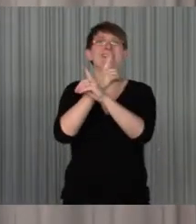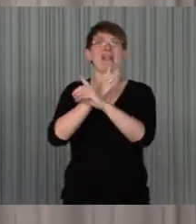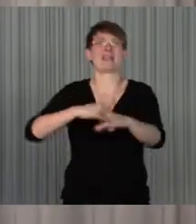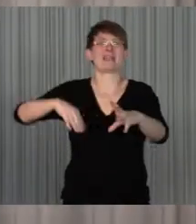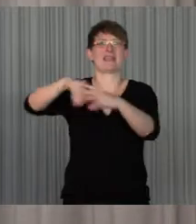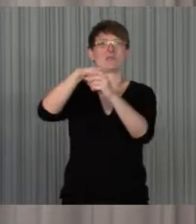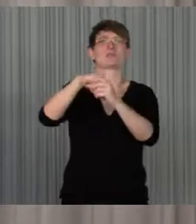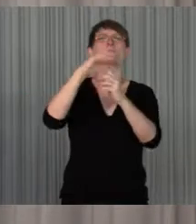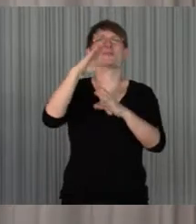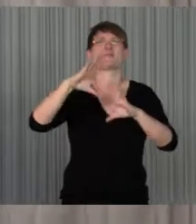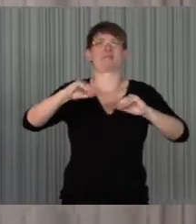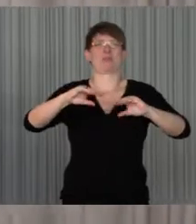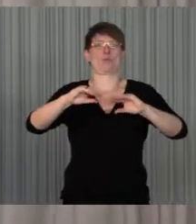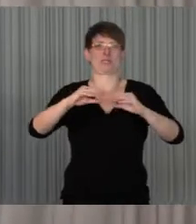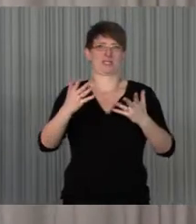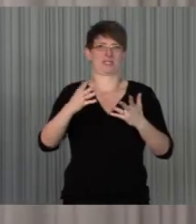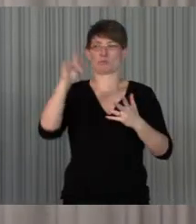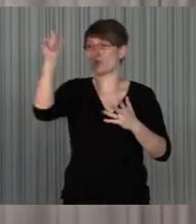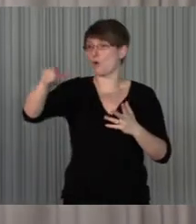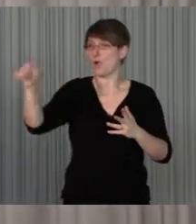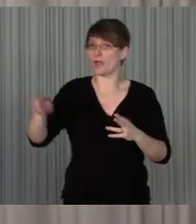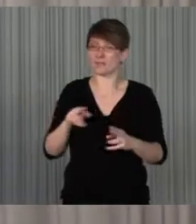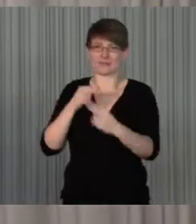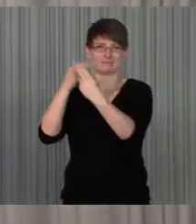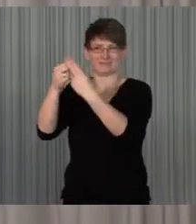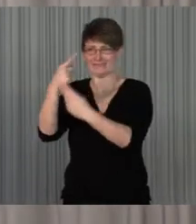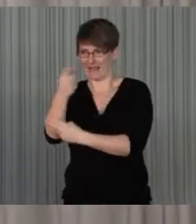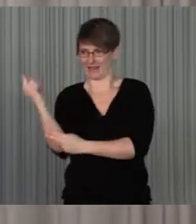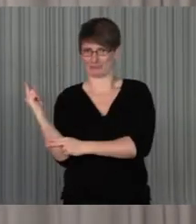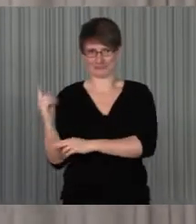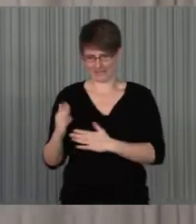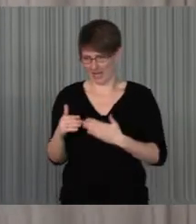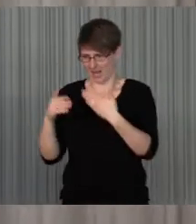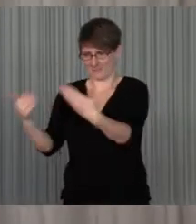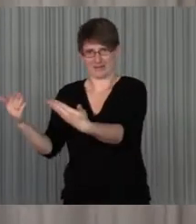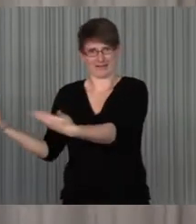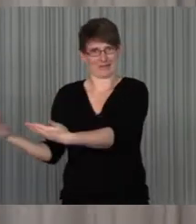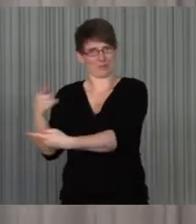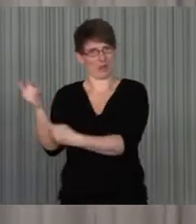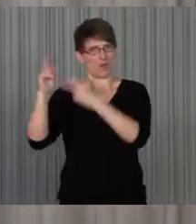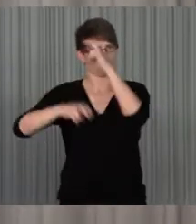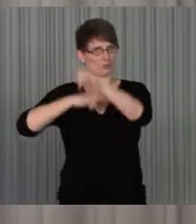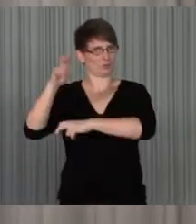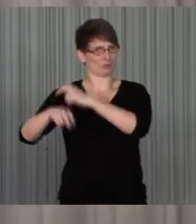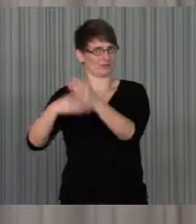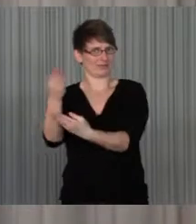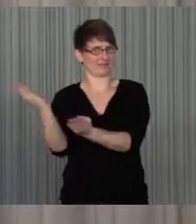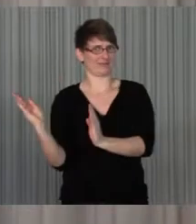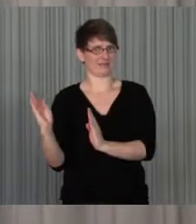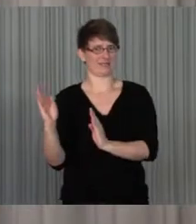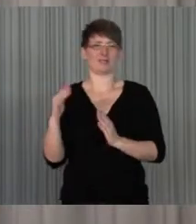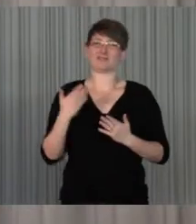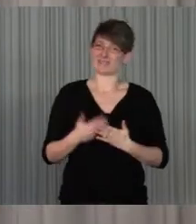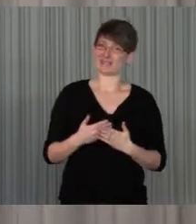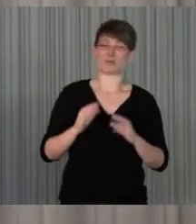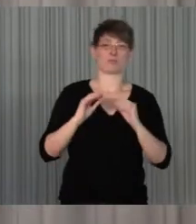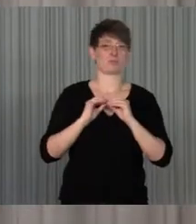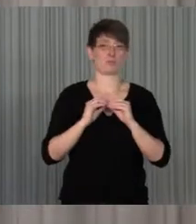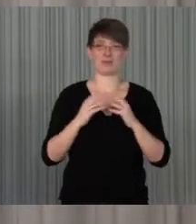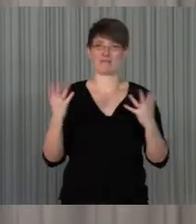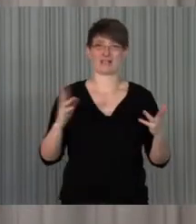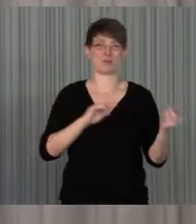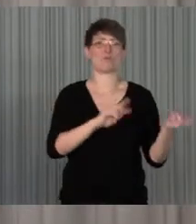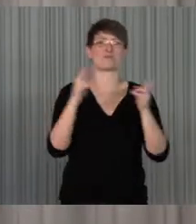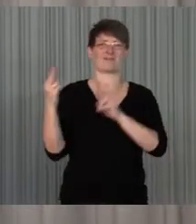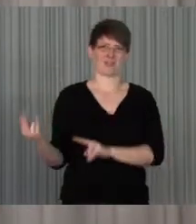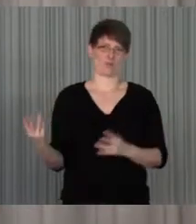angewendet werden, muss die Leute erreichen, die sie auch nutzen und das Problem liegt eigentlich einfach häufig tatsächlich in der